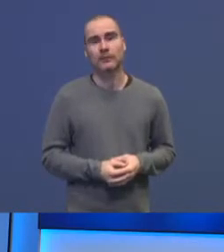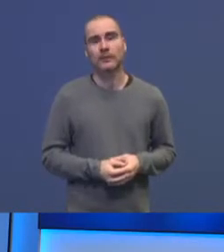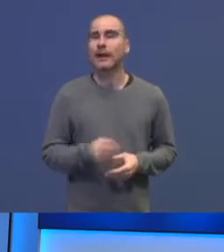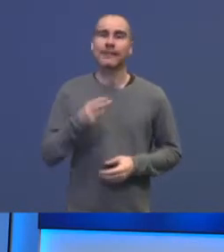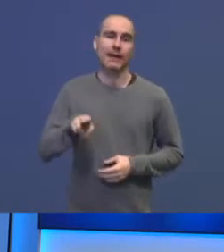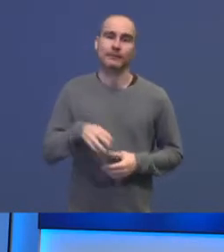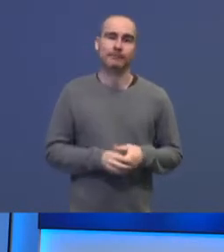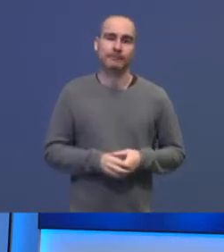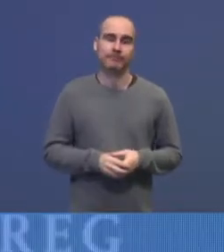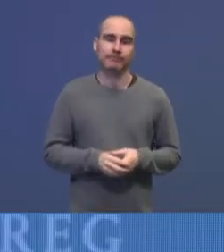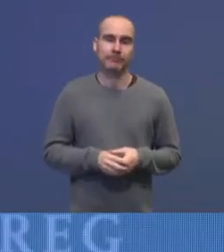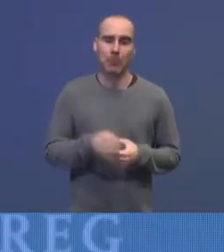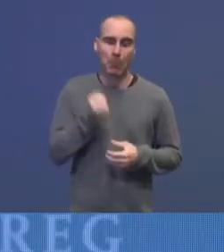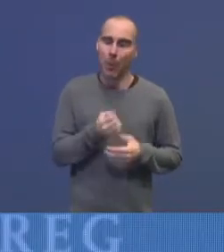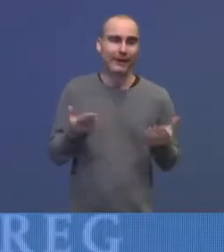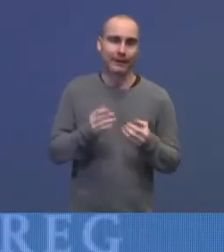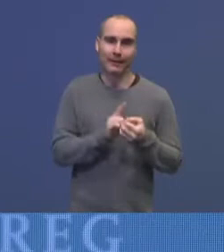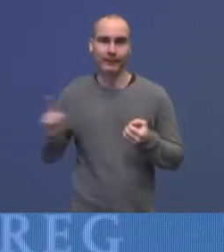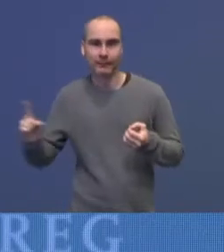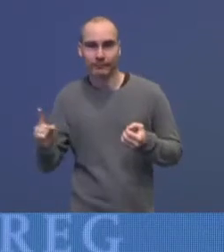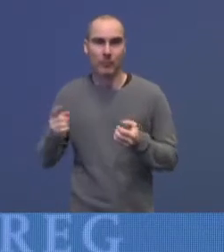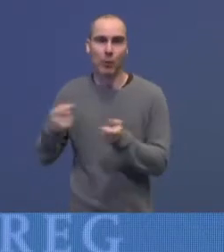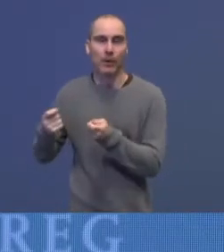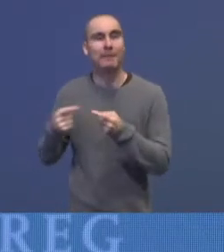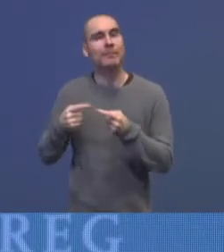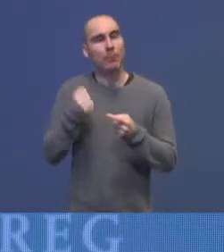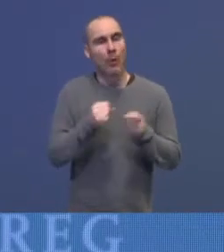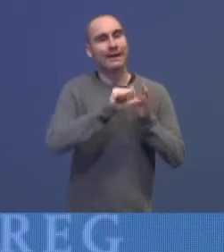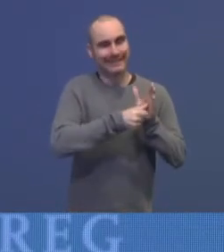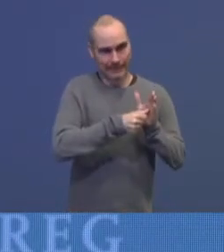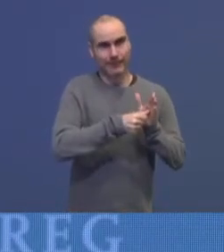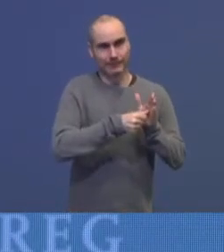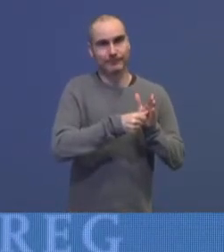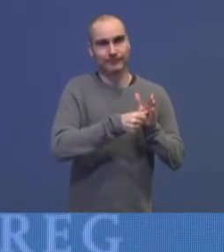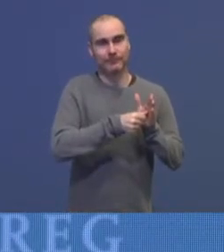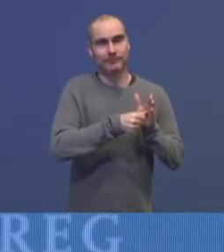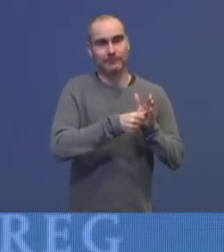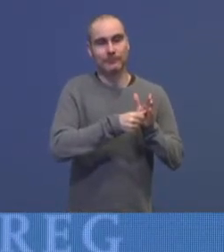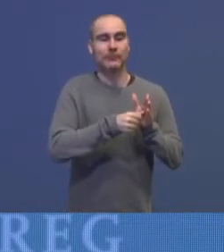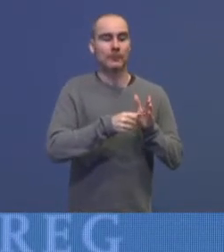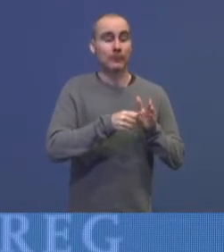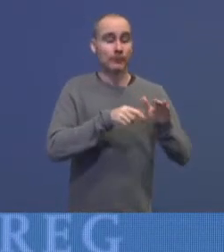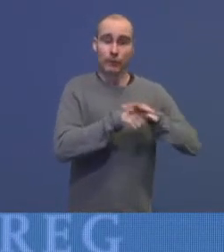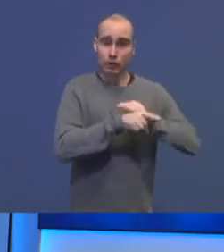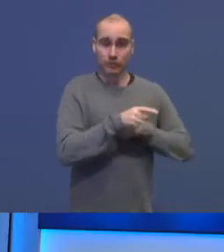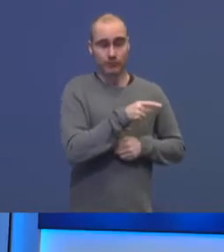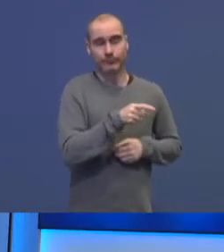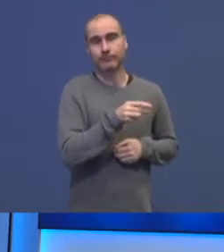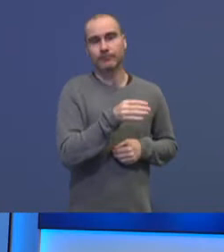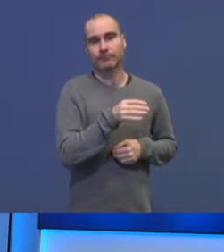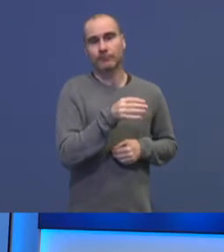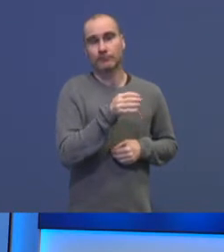Nei, de må ikke det, men de må registrere seg. For at en flyktning skal få